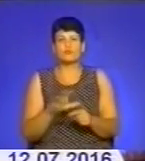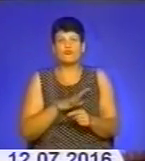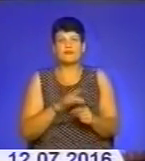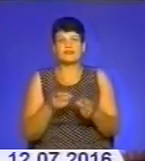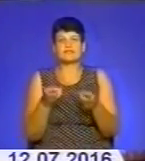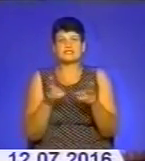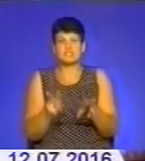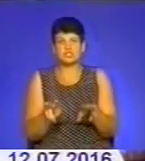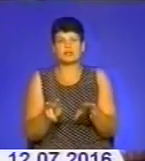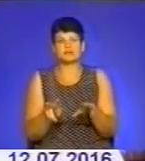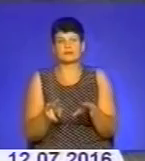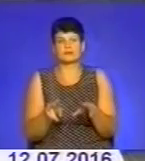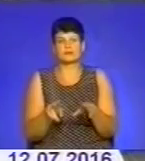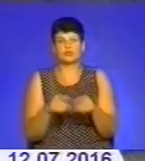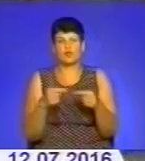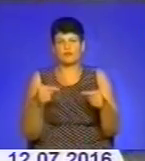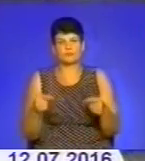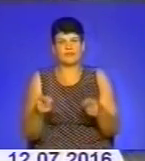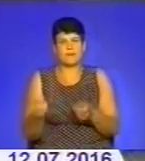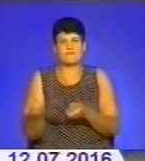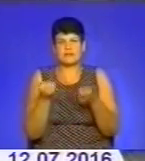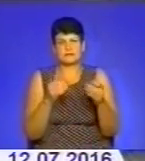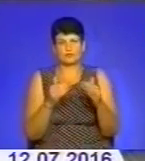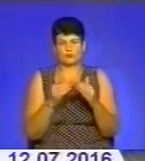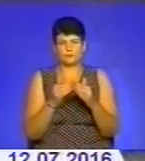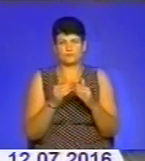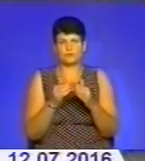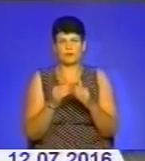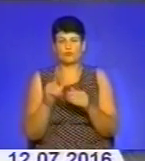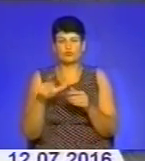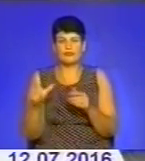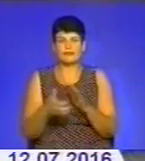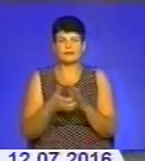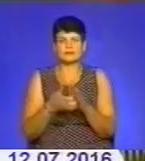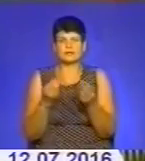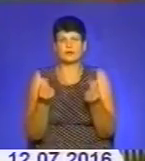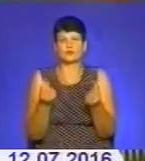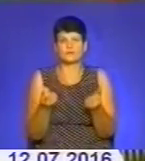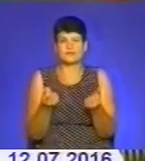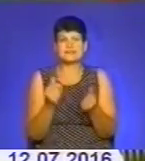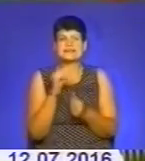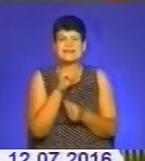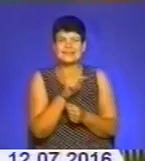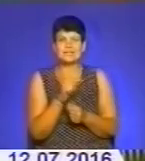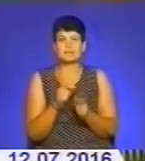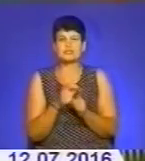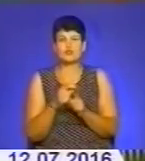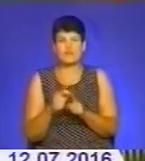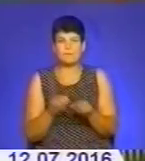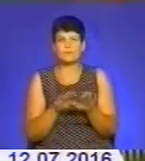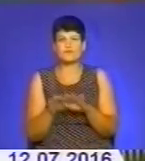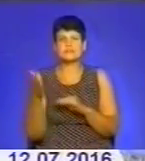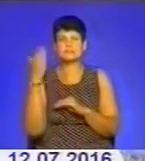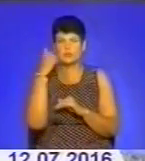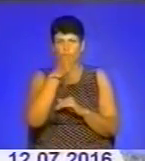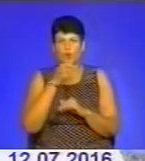після себе товар, аби не везти назад додому. У покупців брак грошей, говорить продавчині. За їхніми словами, порівняно із минулим